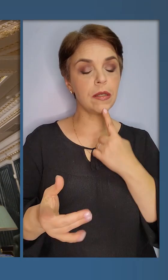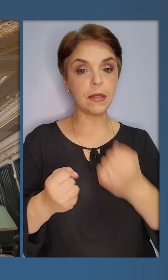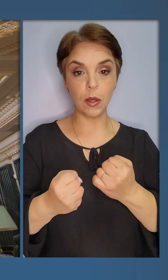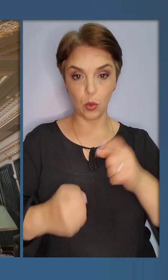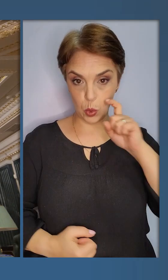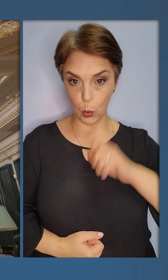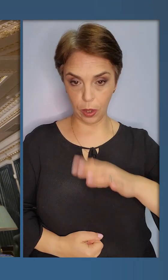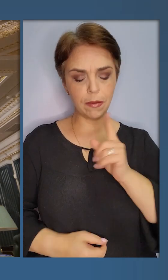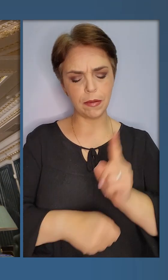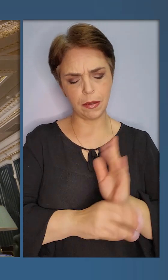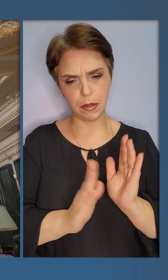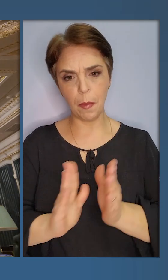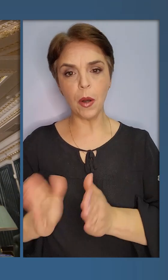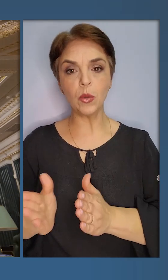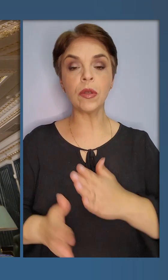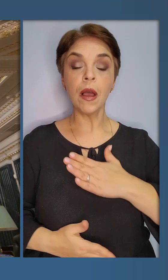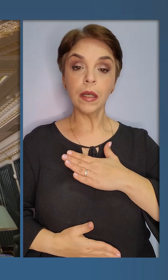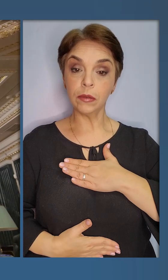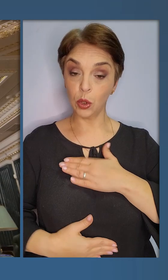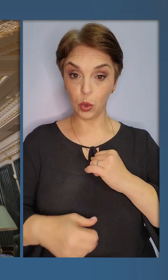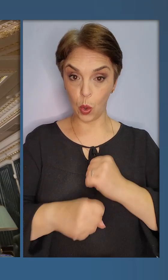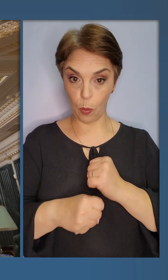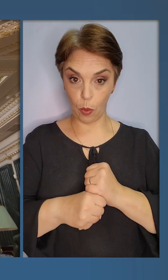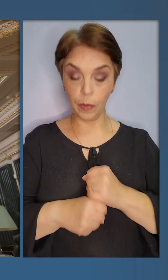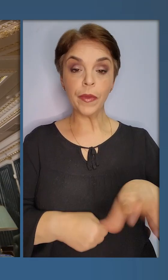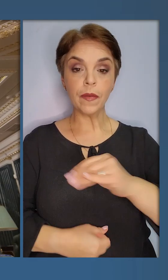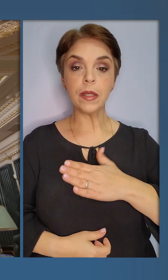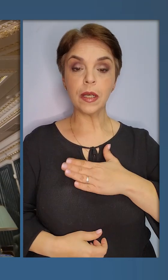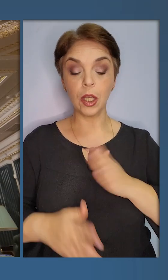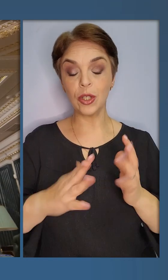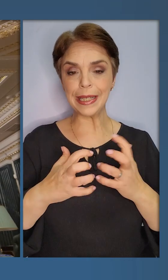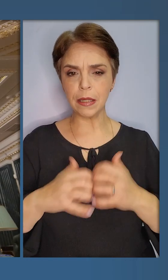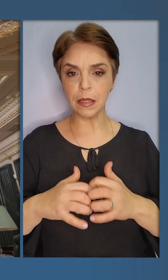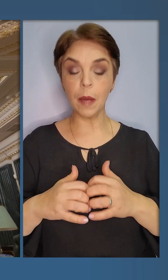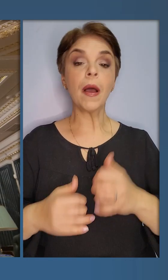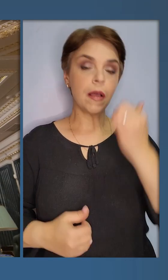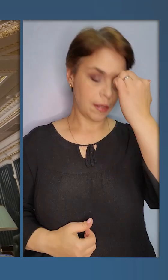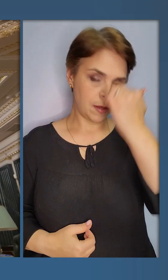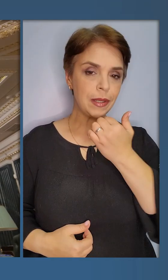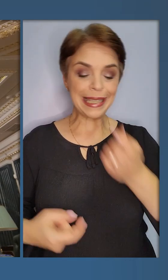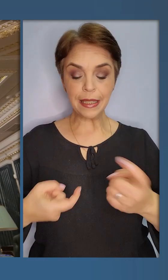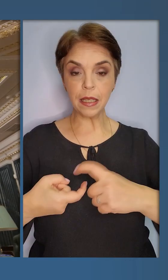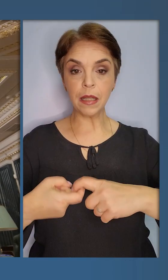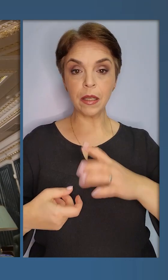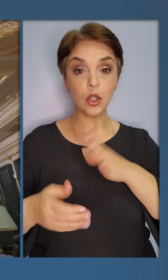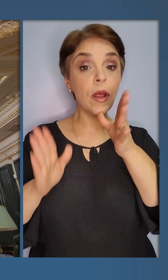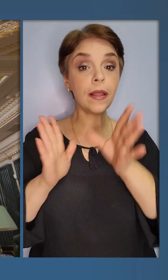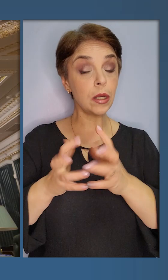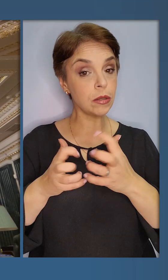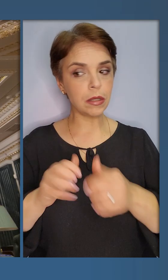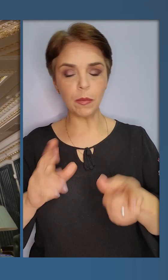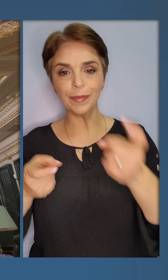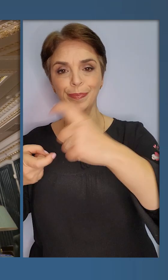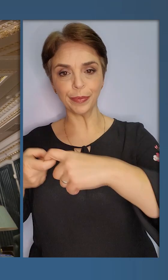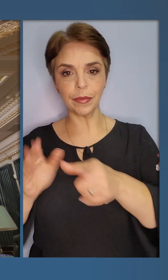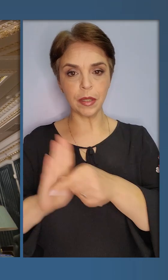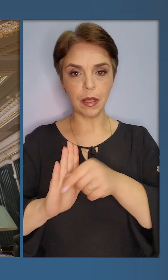стійкості України, стабільності нашої роботи, усіх наших систем. Завдяки з'єднанню нашої енергосистеми з